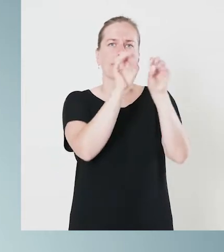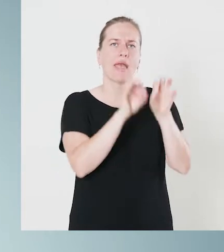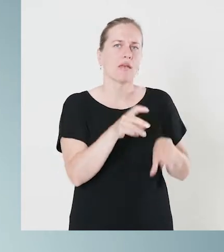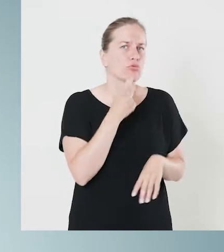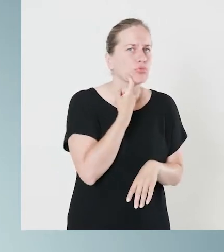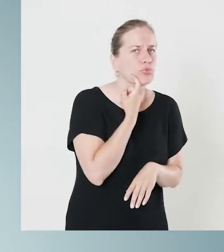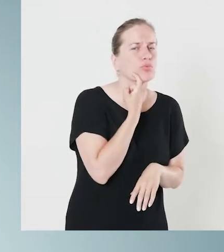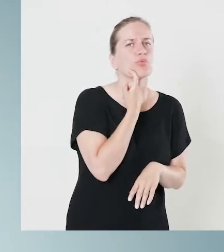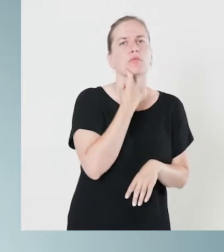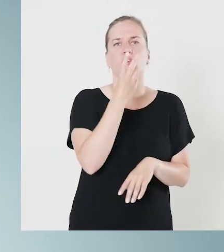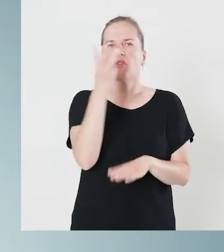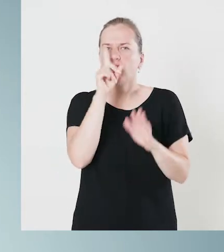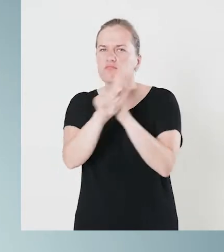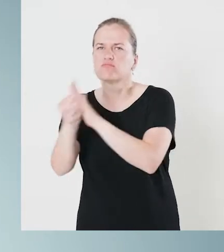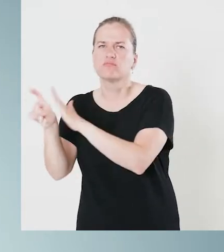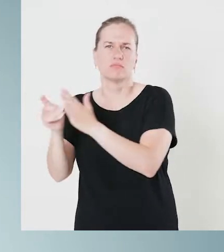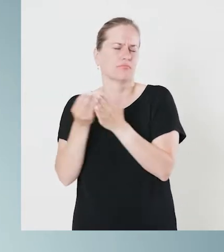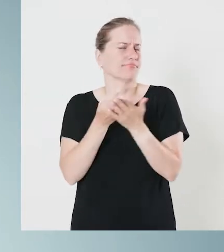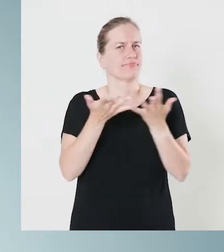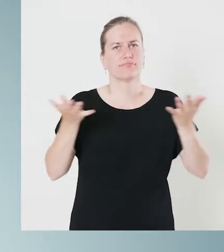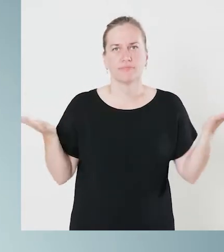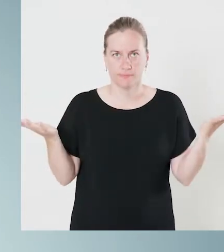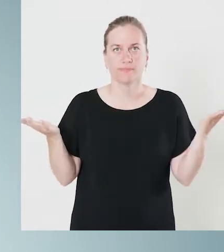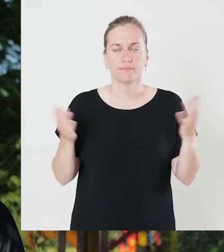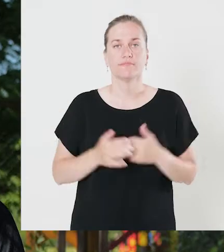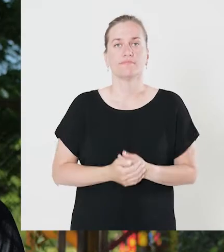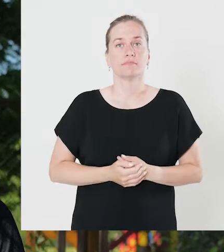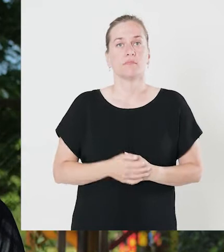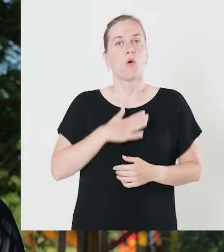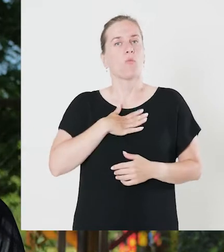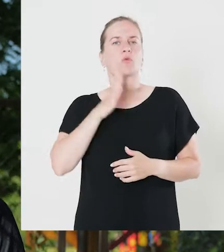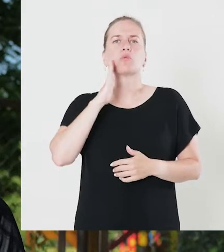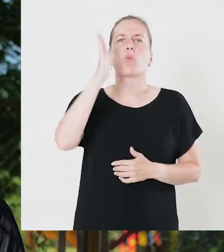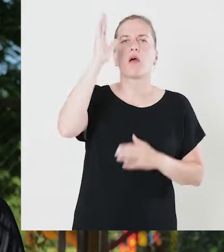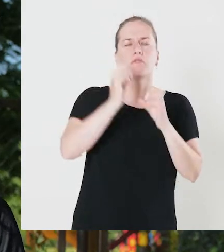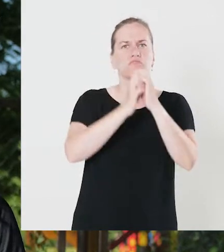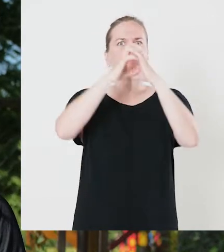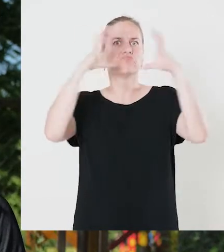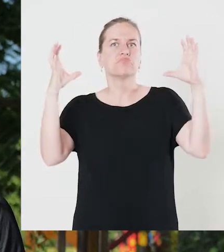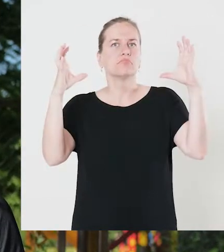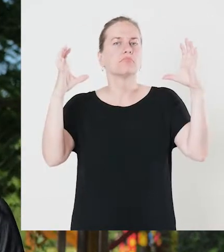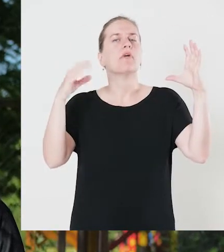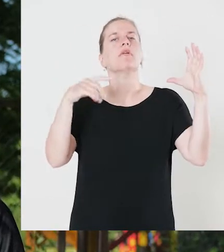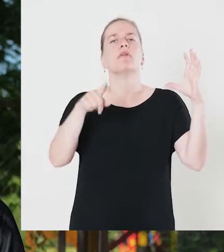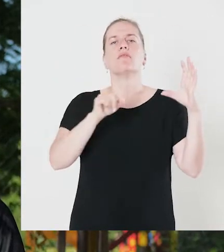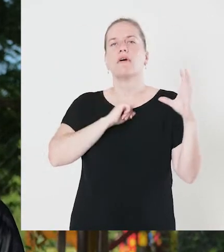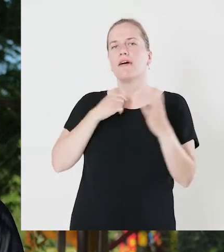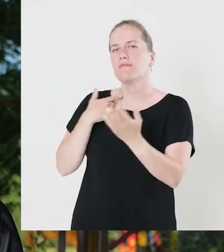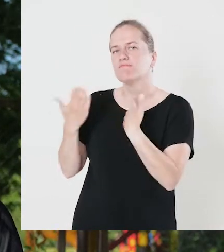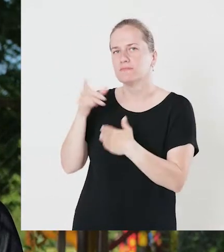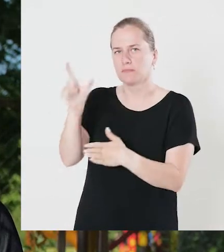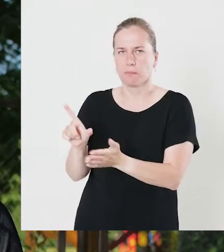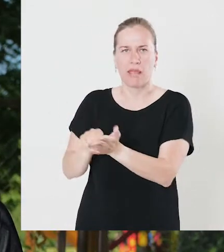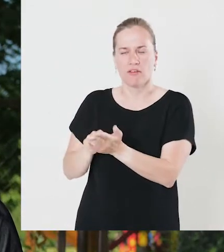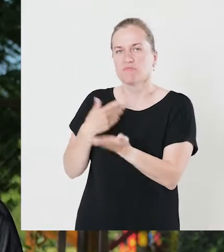jälgida meediat, kasutada veebikeskkondi ja palju muud. Et mõista paremini, mis mind paarikümne aasta pärast ees ootab,